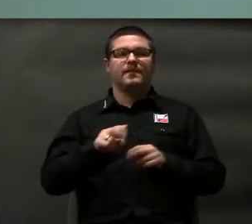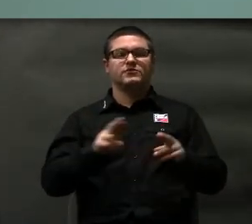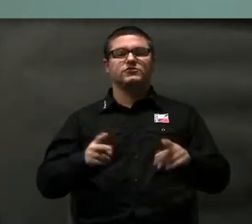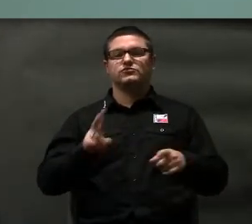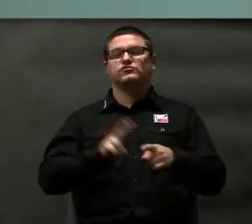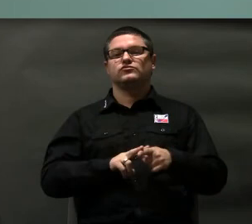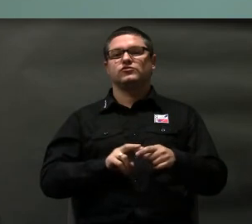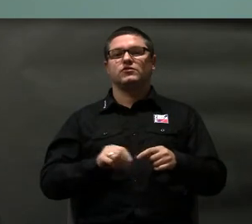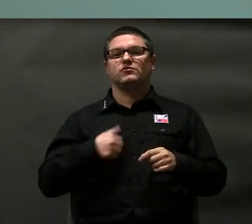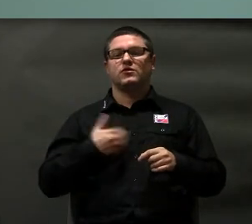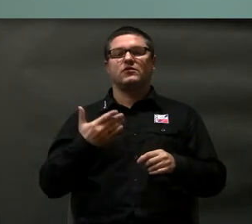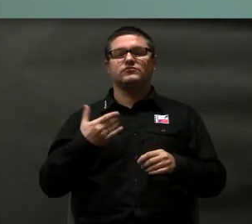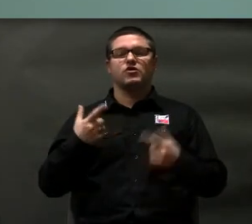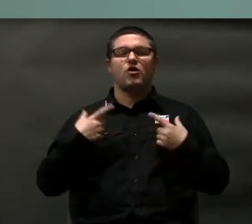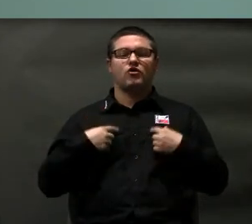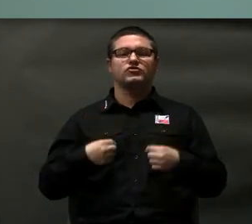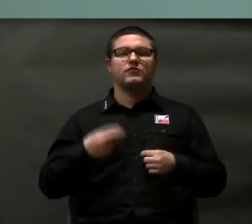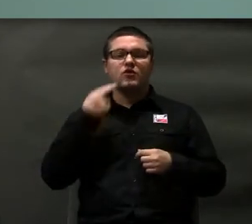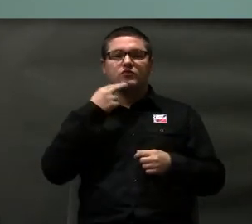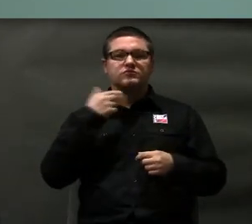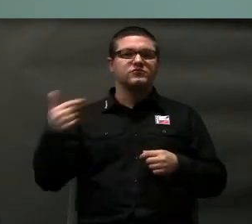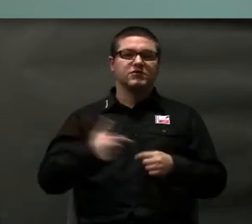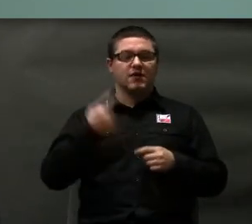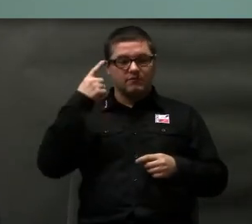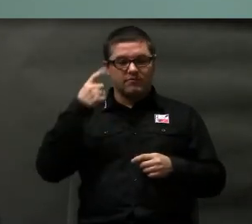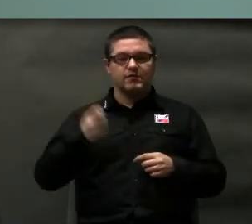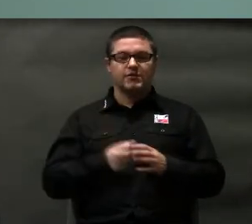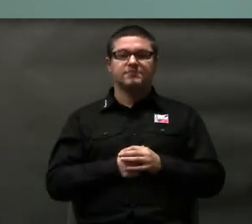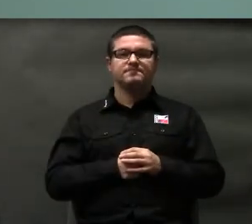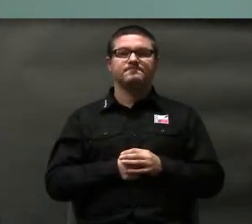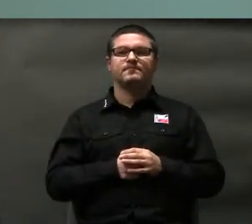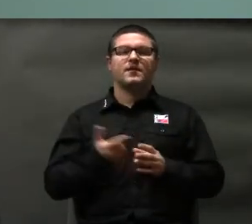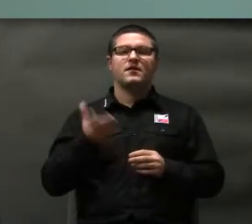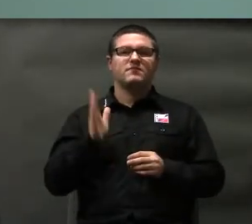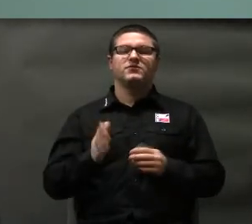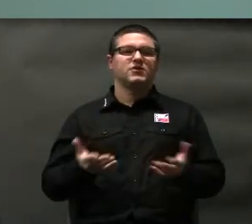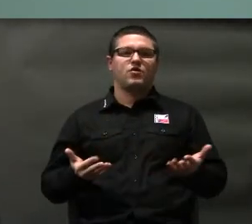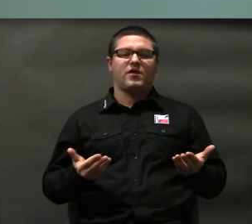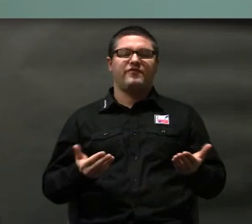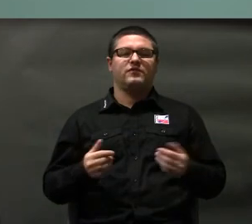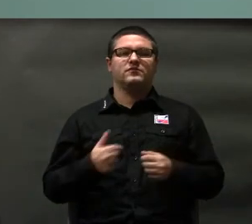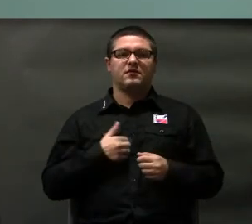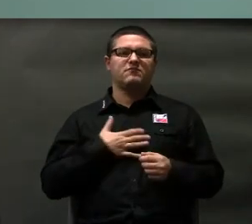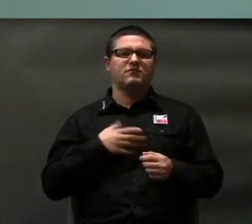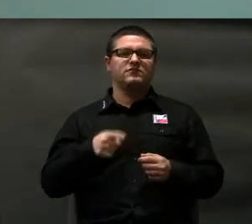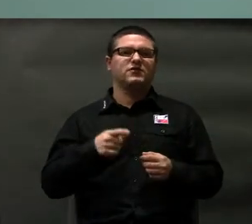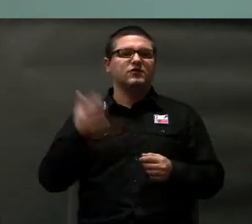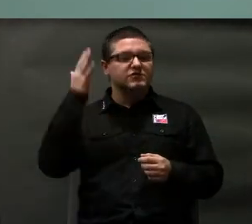rzeczy, o których przy osobach głuchych trzeba pamiętać. Nie będzie łatwo, mam tego